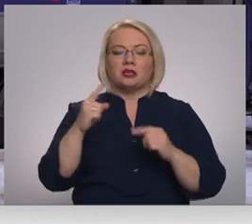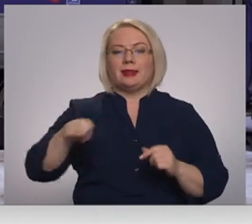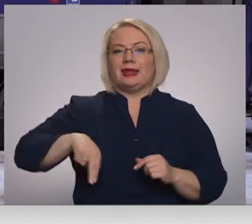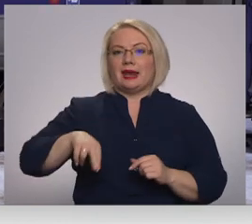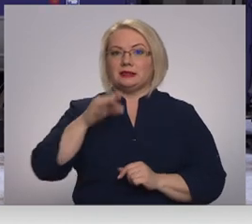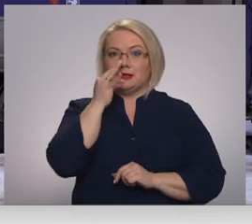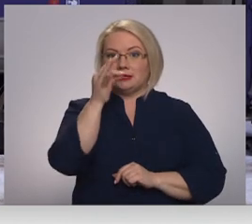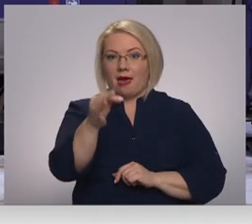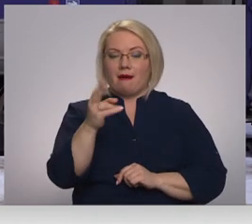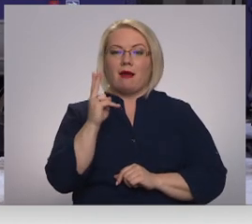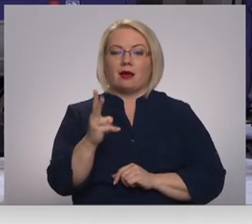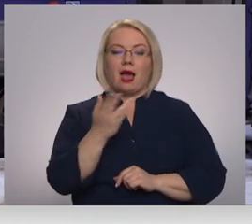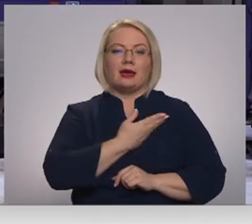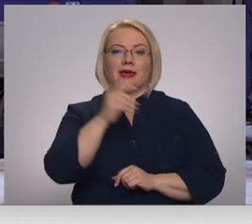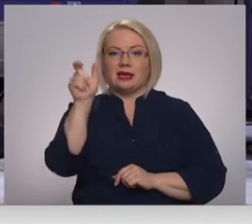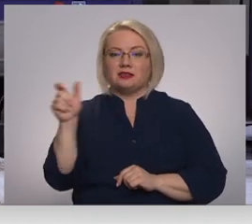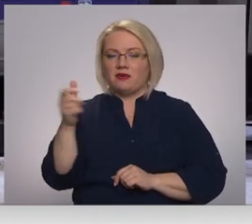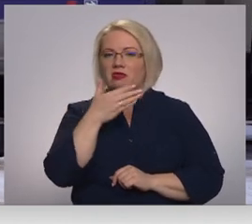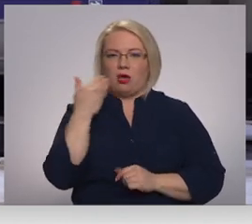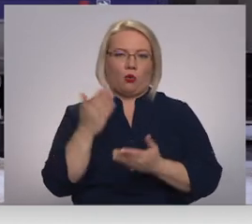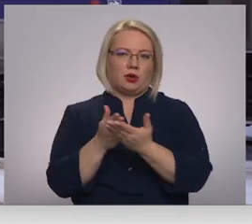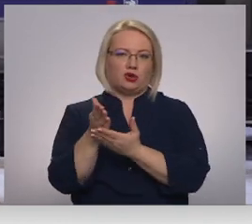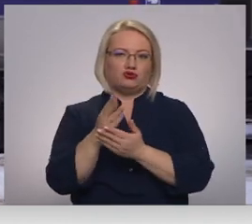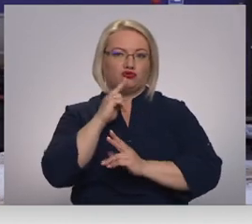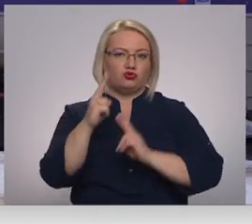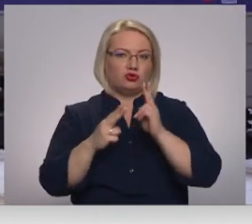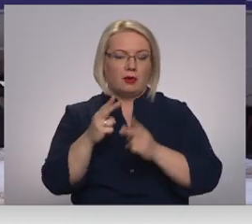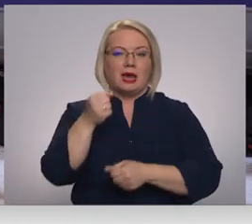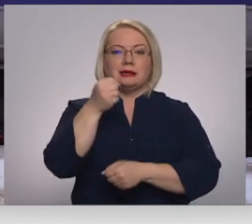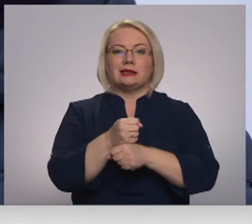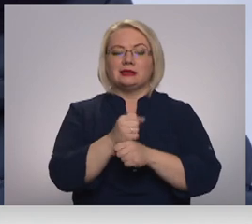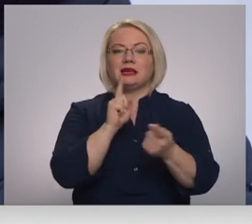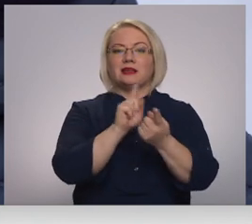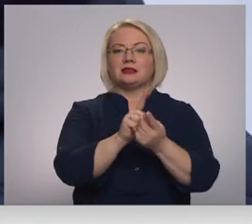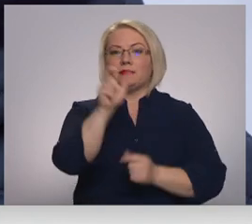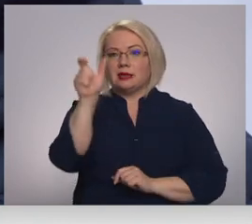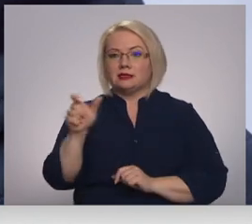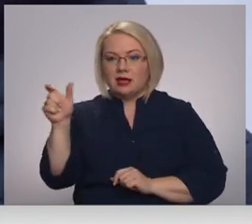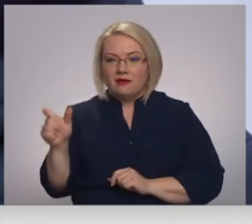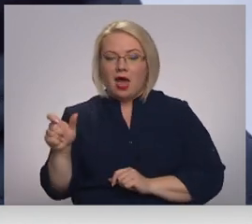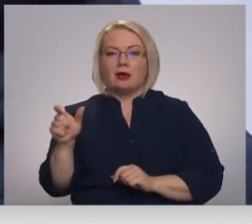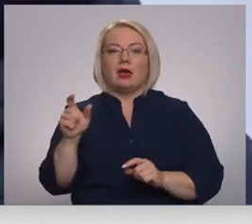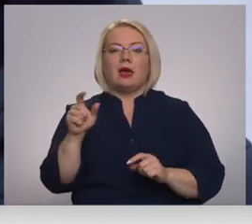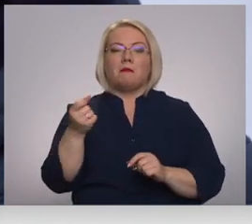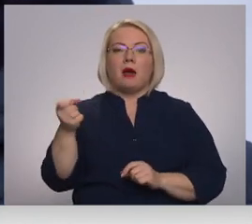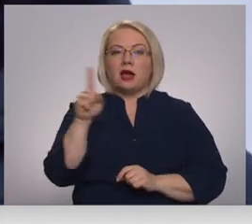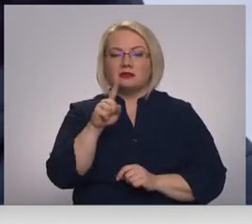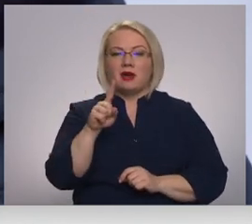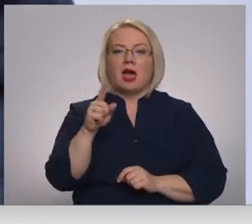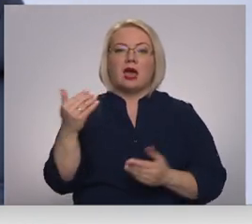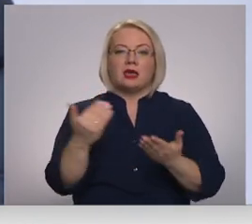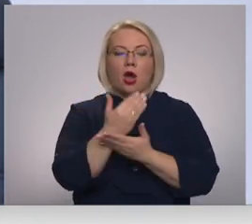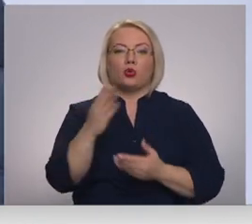norāda, ka iedzīvotāji nav vērsušies ar sūdzībām. Stacijā sastaptie pasažieri vai sagaidītāji pārsvarā jauno